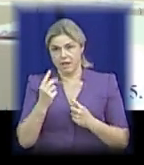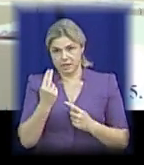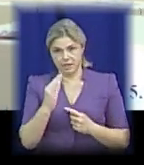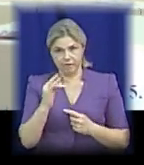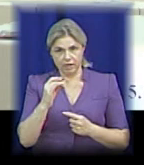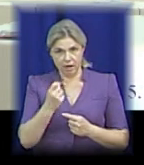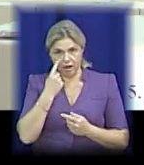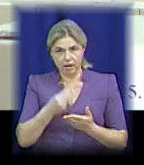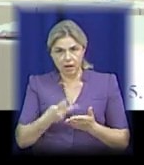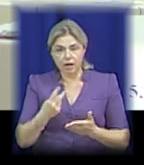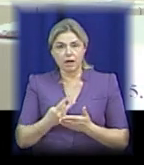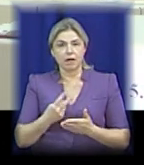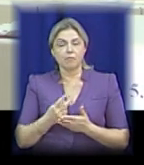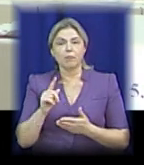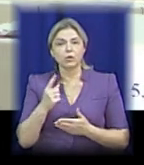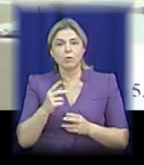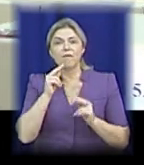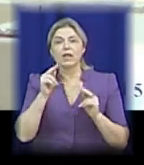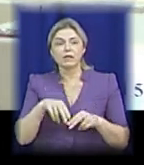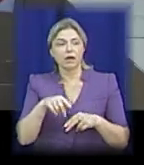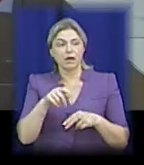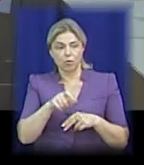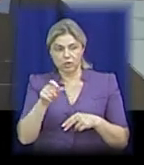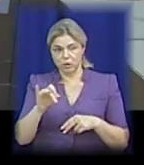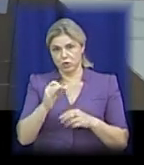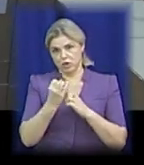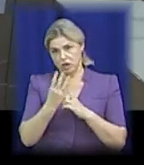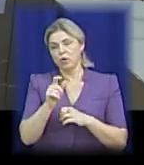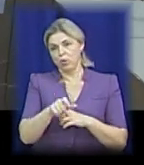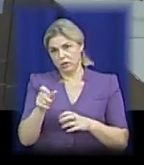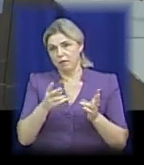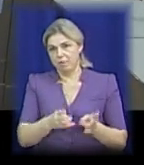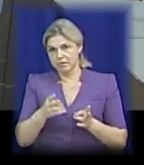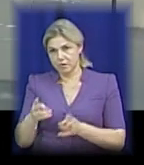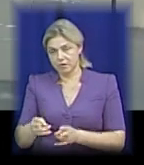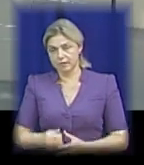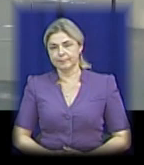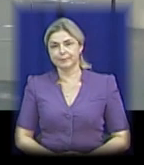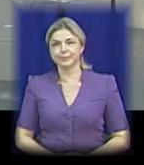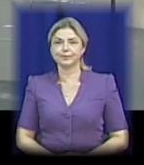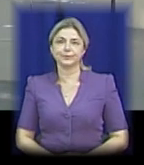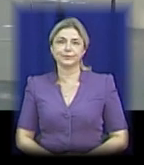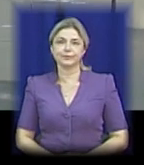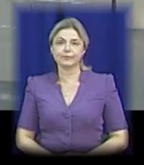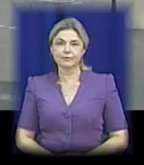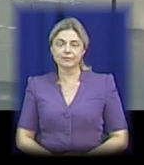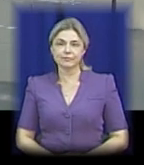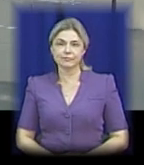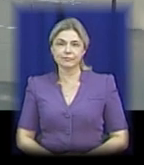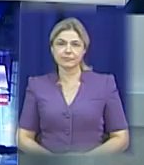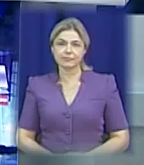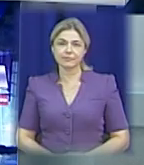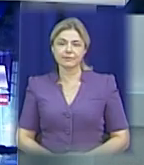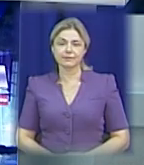тому що в тому році було 11 людей, в цьому – 14». Олександр Гордієнко, Олександр Попов. Телевізійні новини. Миколаївщини.